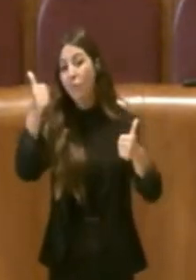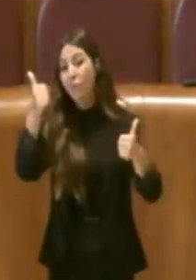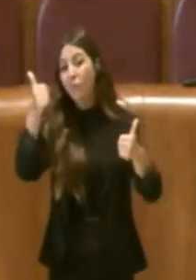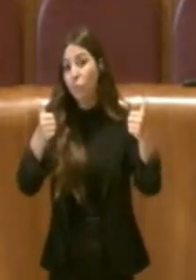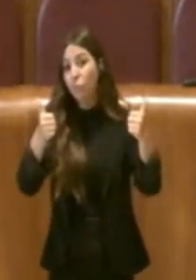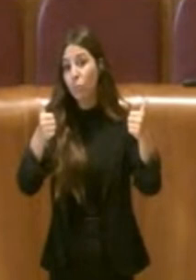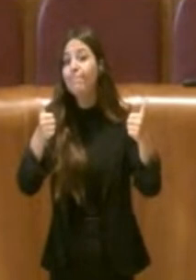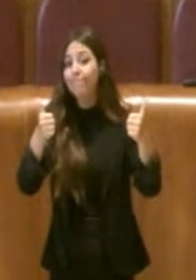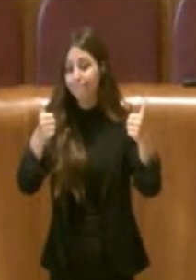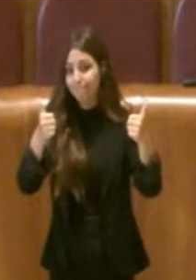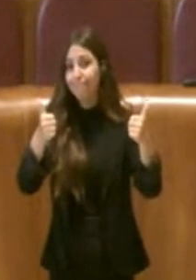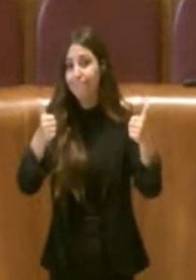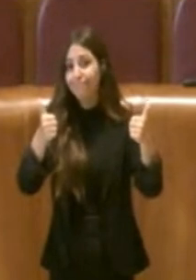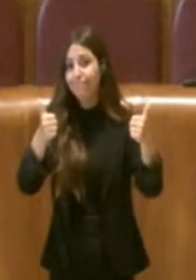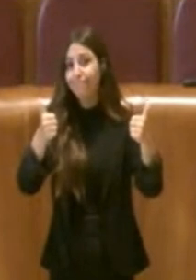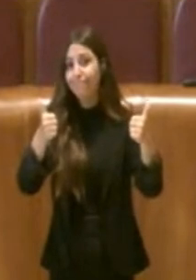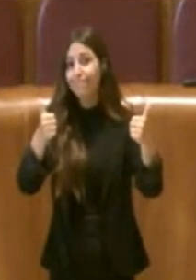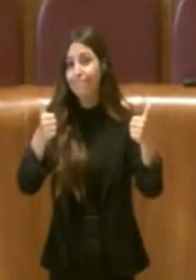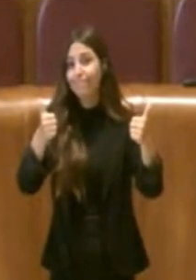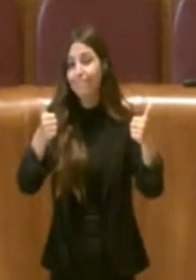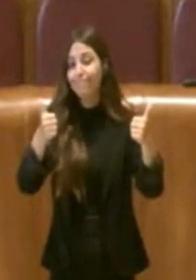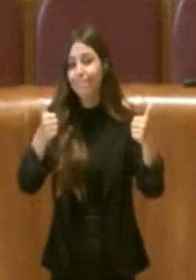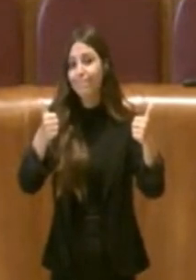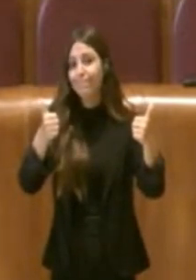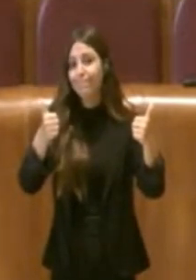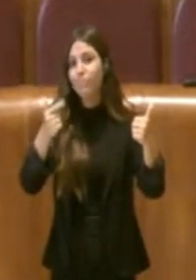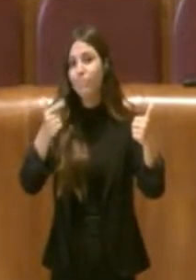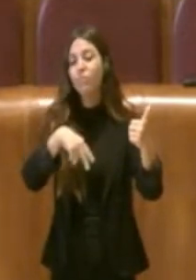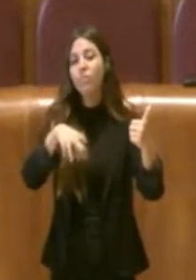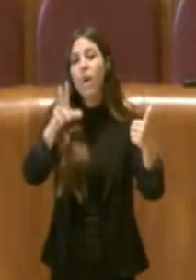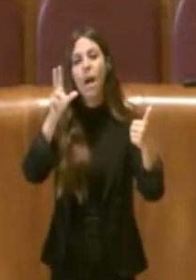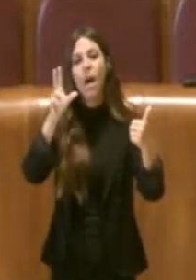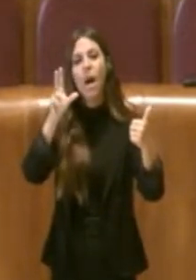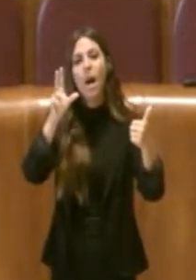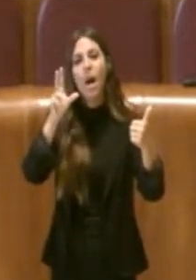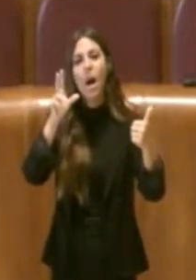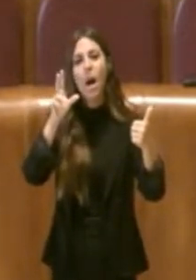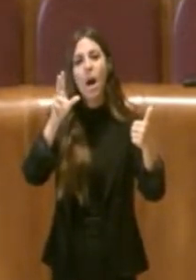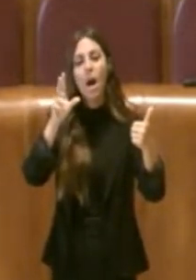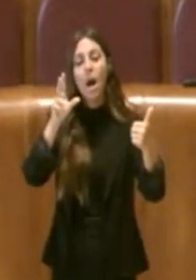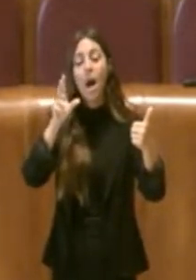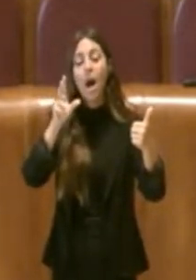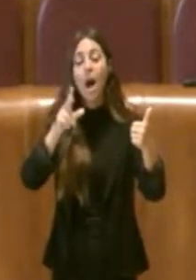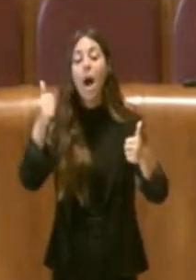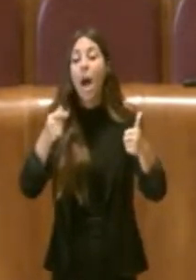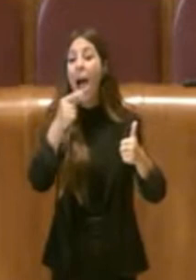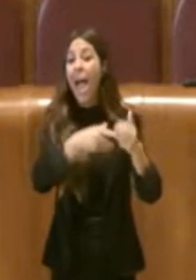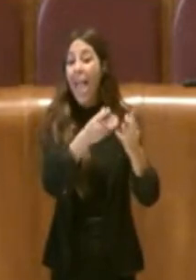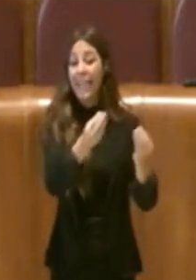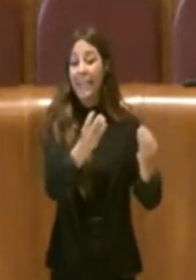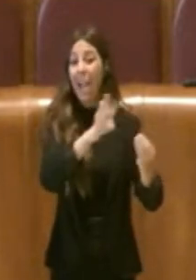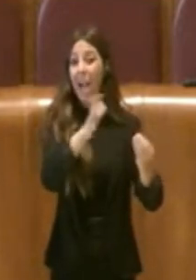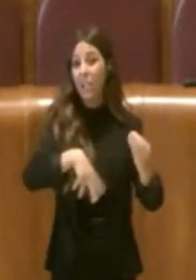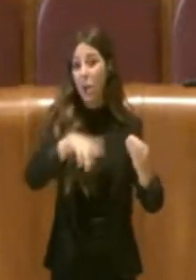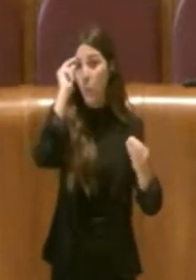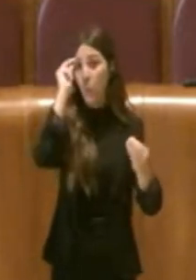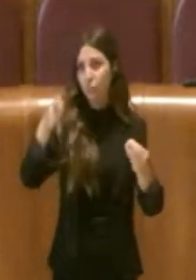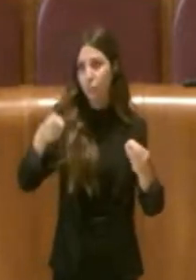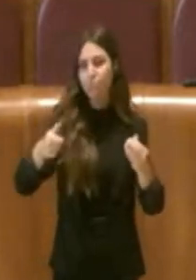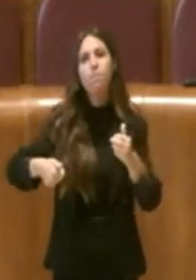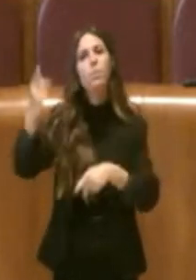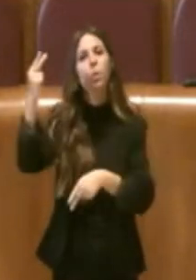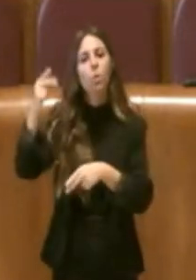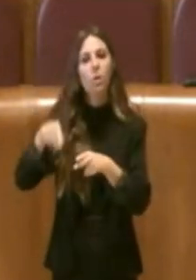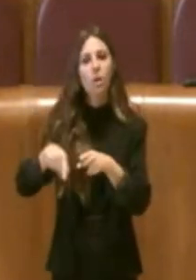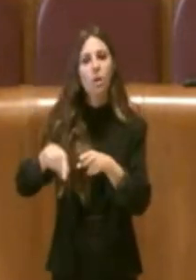che effettivamente sono riconosciuti dagli altri enti. Quindi in questi termini